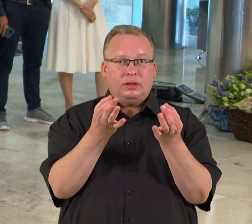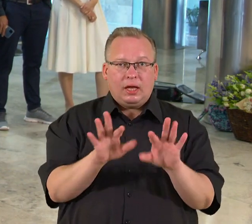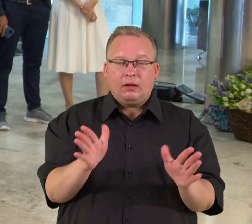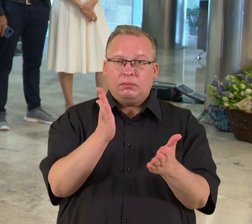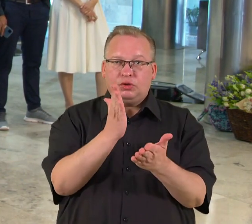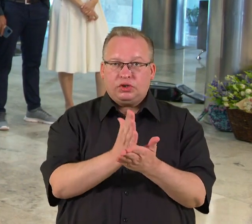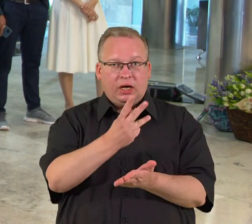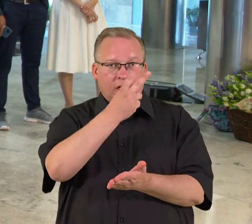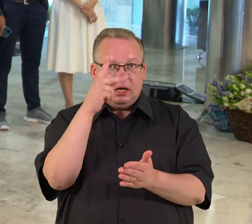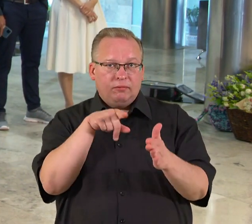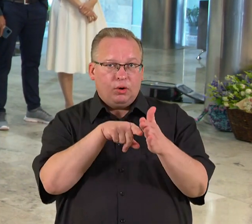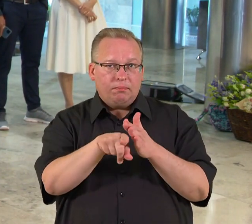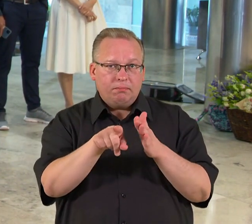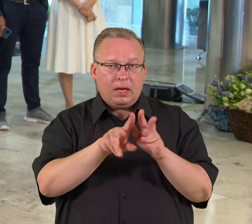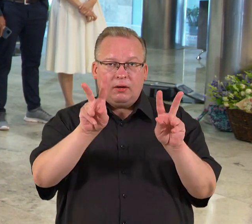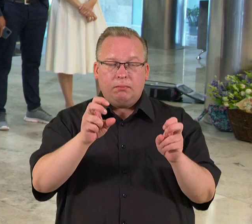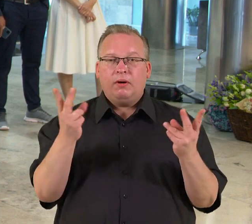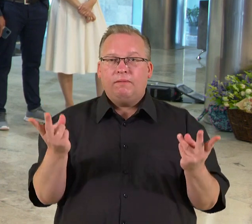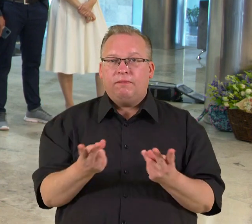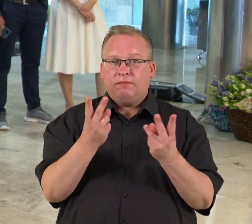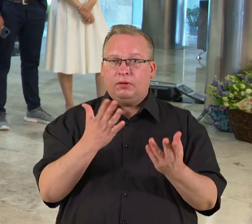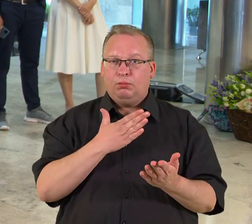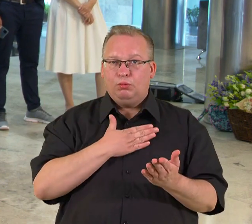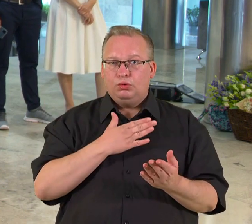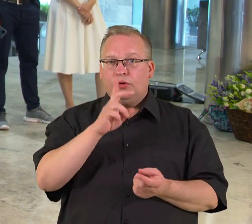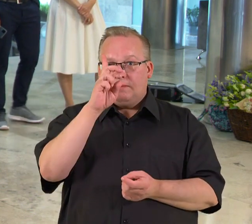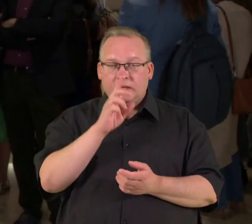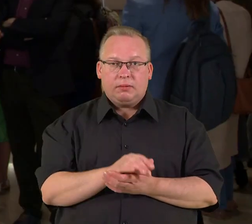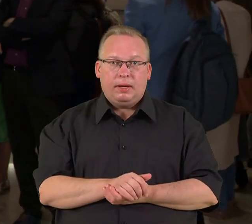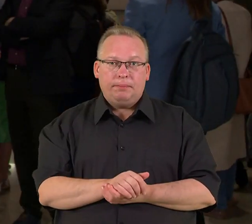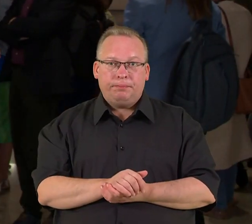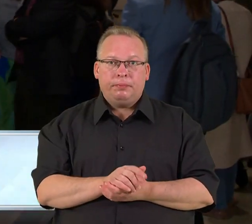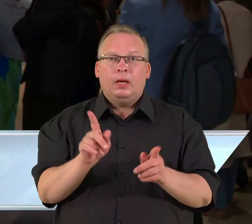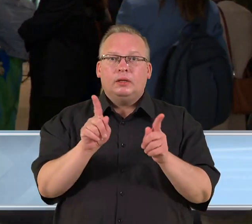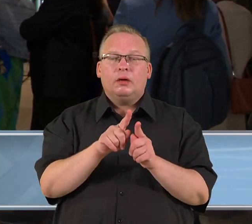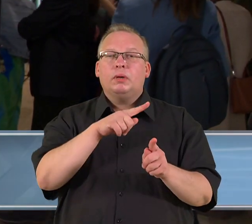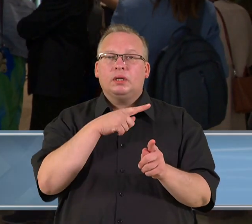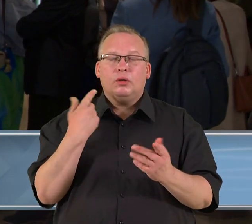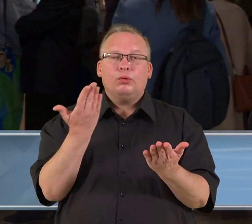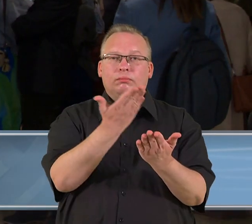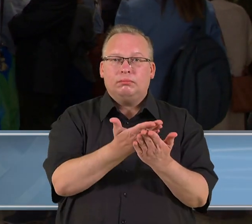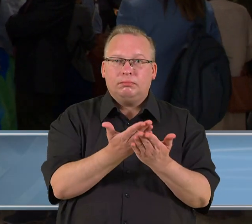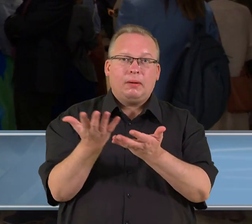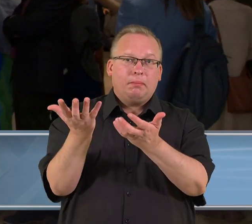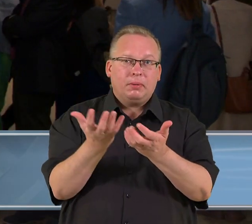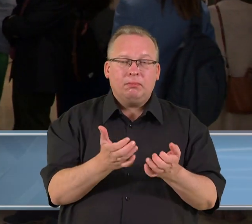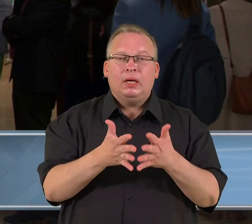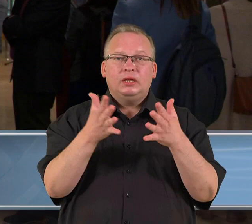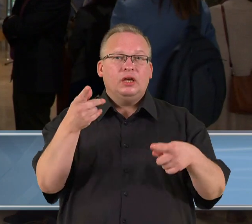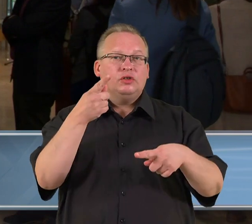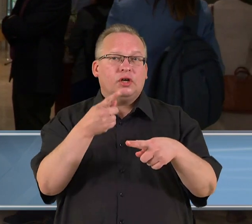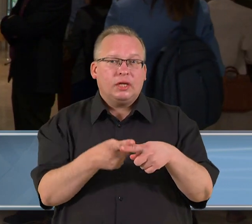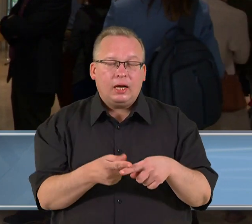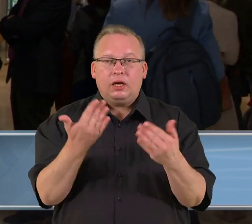patekusių į Lietuvą migrantų tebėra mūsų šalyje. Dauguma pateikė prieglapščio prašymus, tai didžiai daliai jau